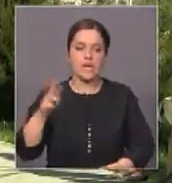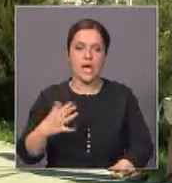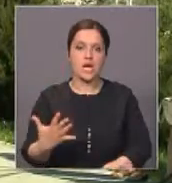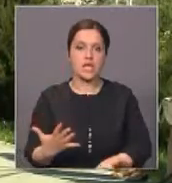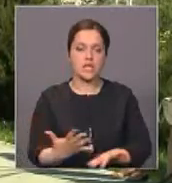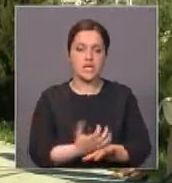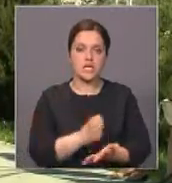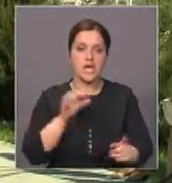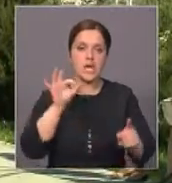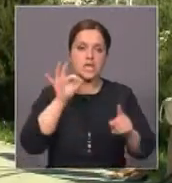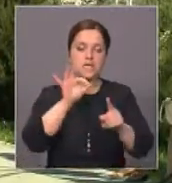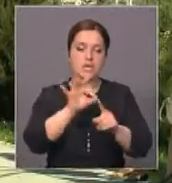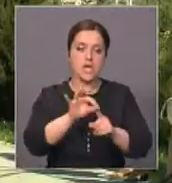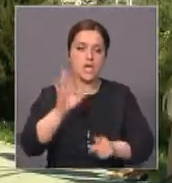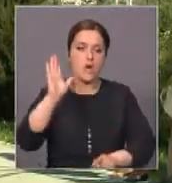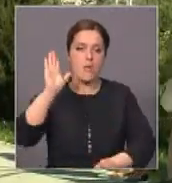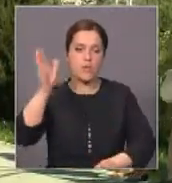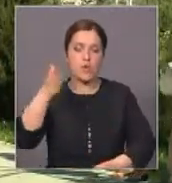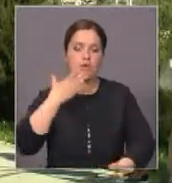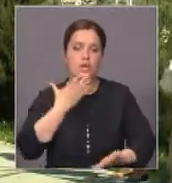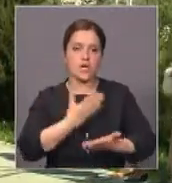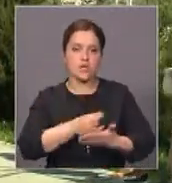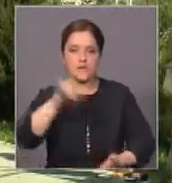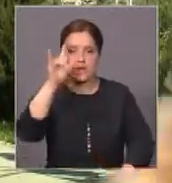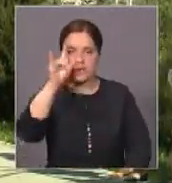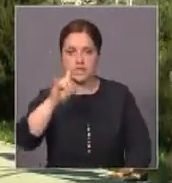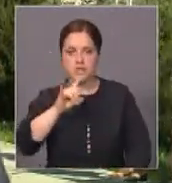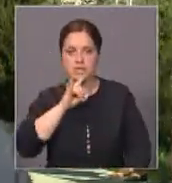целей будущего нашего Казахстана.